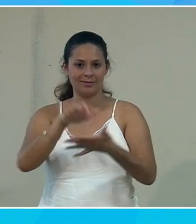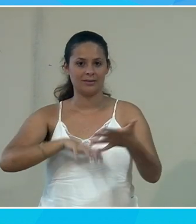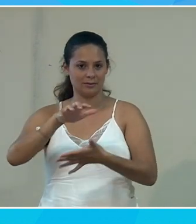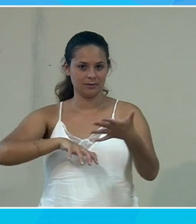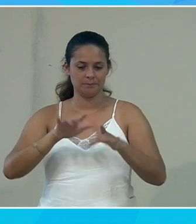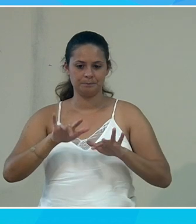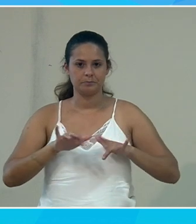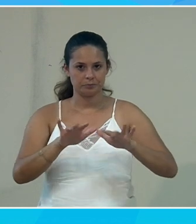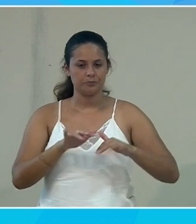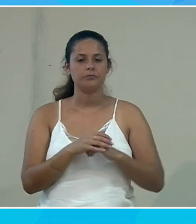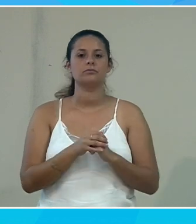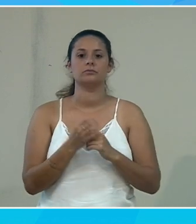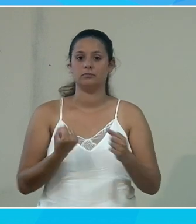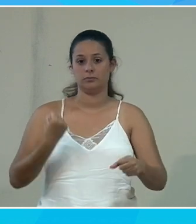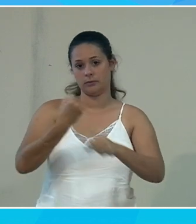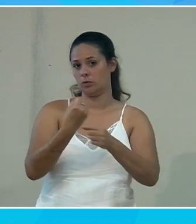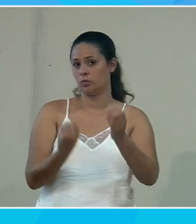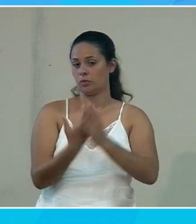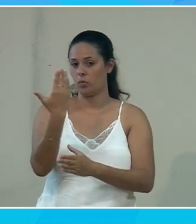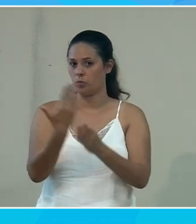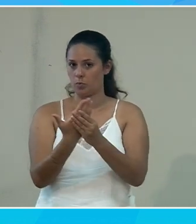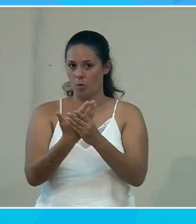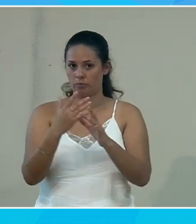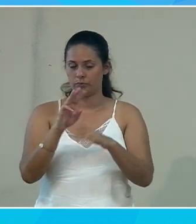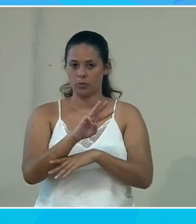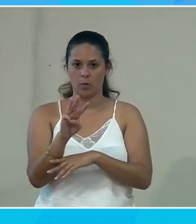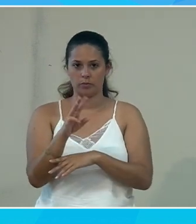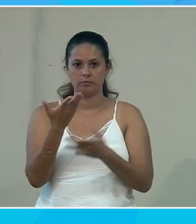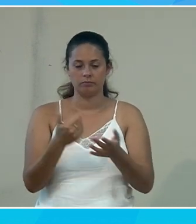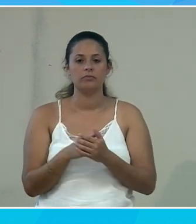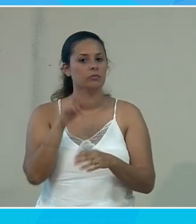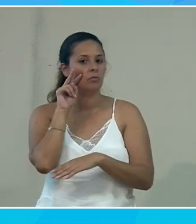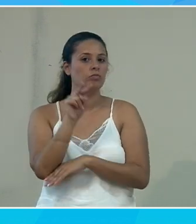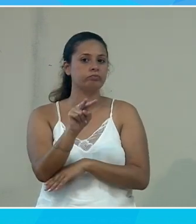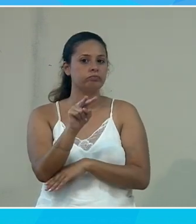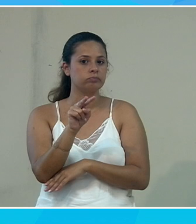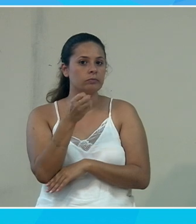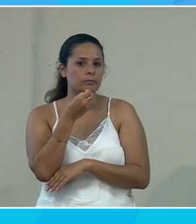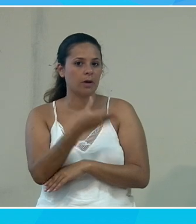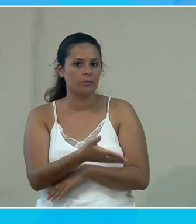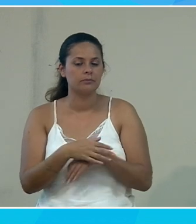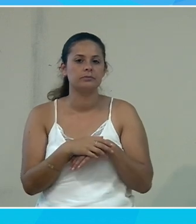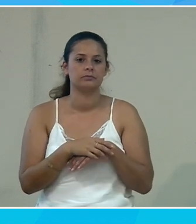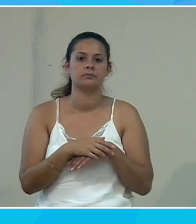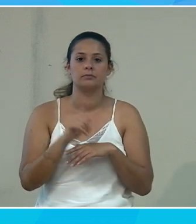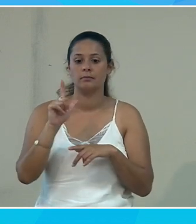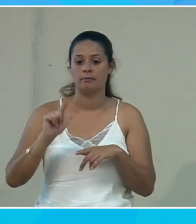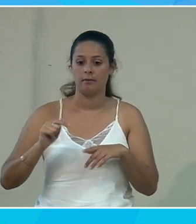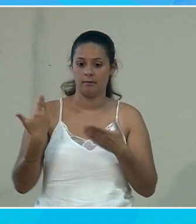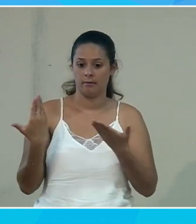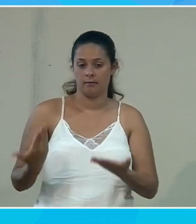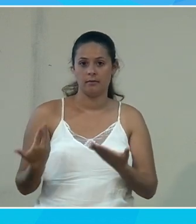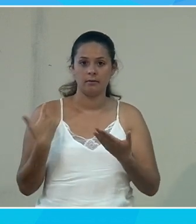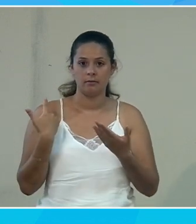Donc, on va créer un nouveau document dans Word. Donc, je pense que vous le voyez bien. J'ai ici en fait,